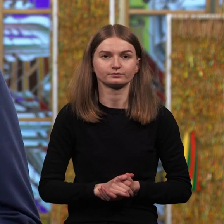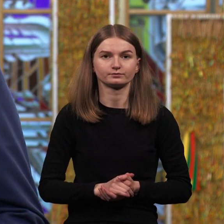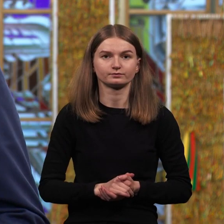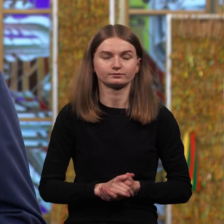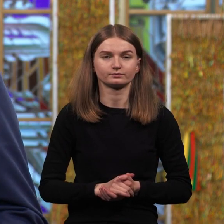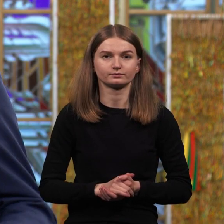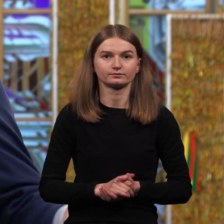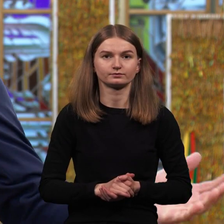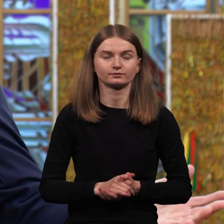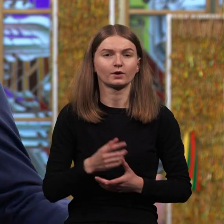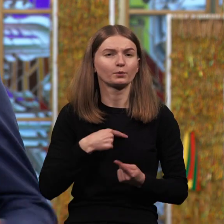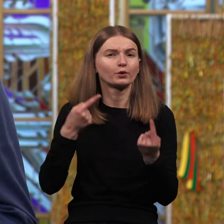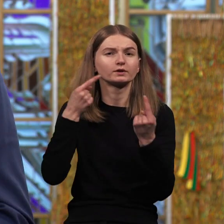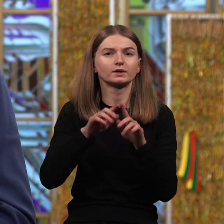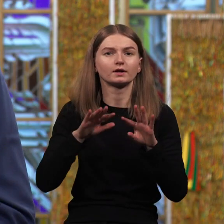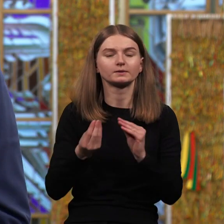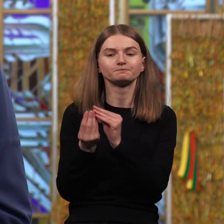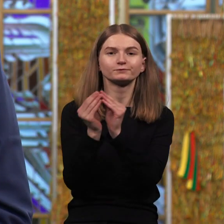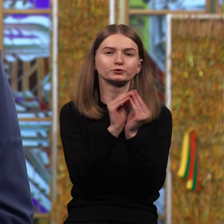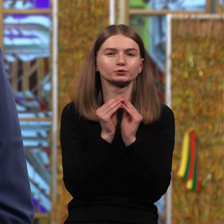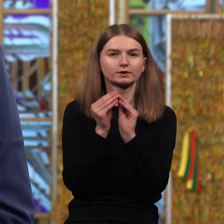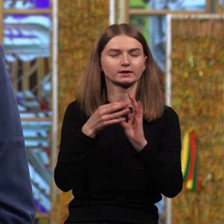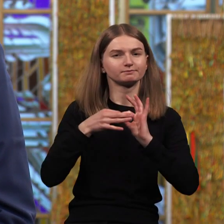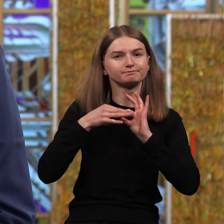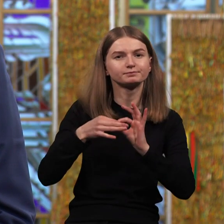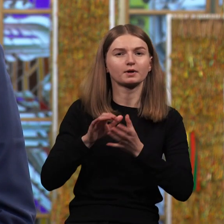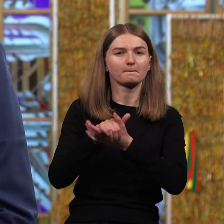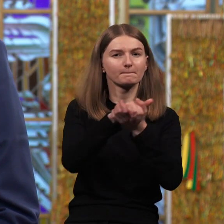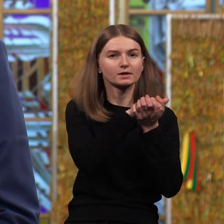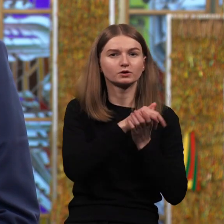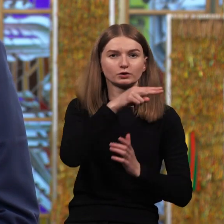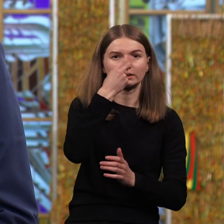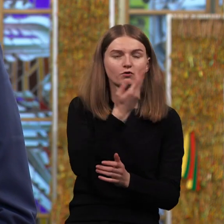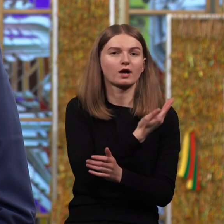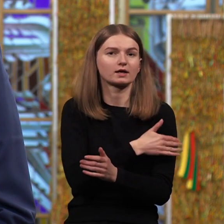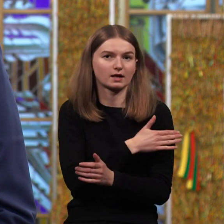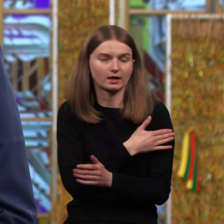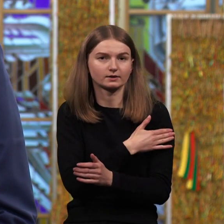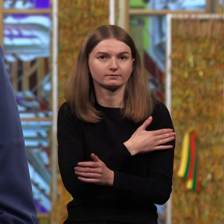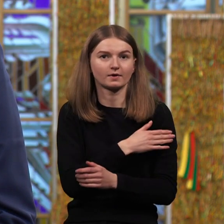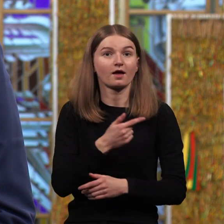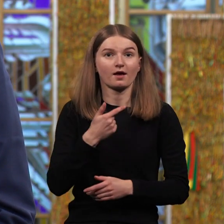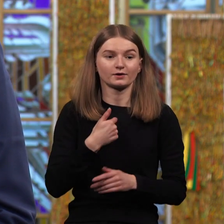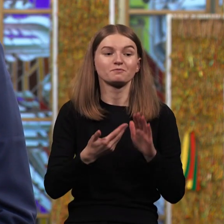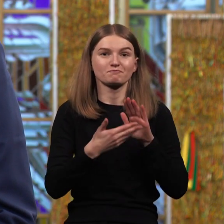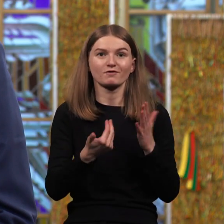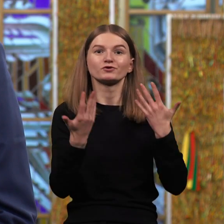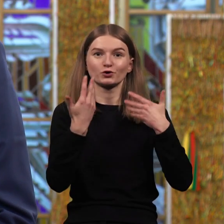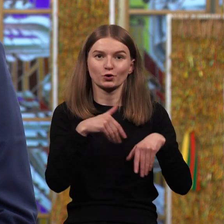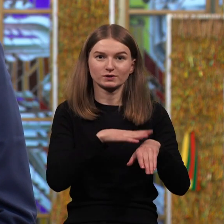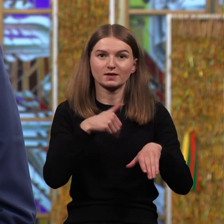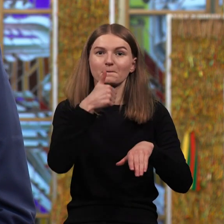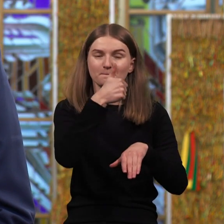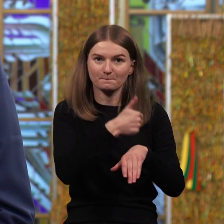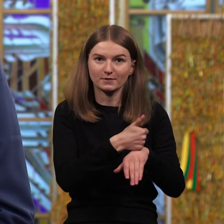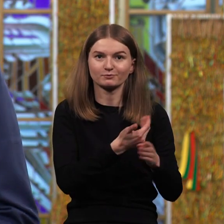Mes jėkiame kuo labiau suderinti savo bendradarbiavimo tarp Lietuvos ir Lenkijos. Štai jau pakviečiau pirmininkę su vizitu į Lenkiją.